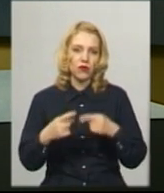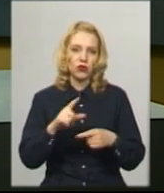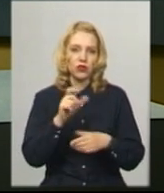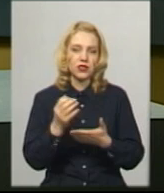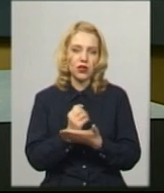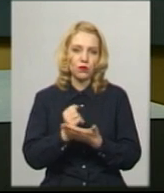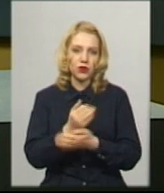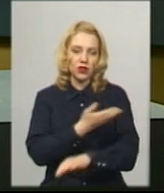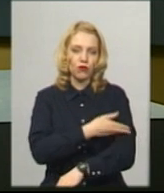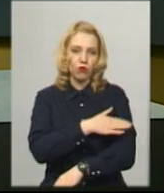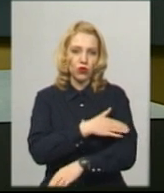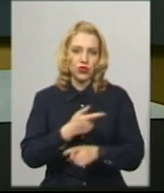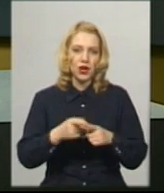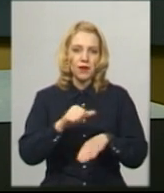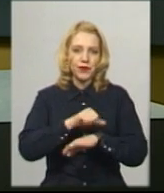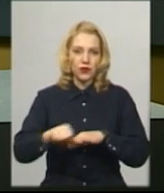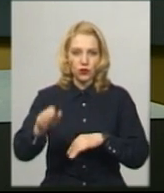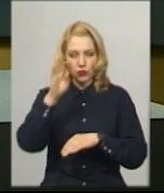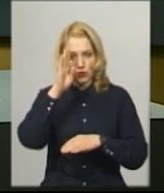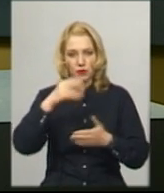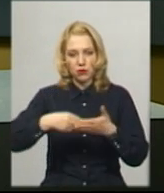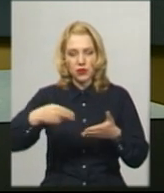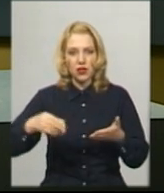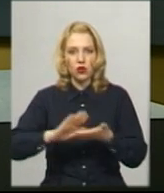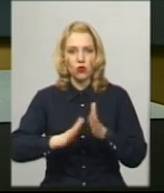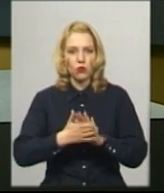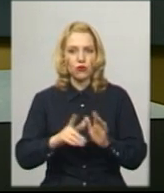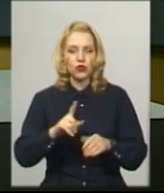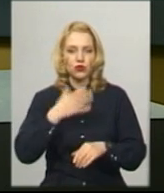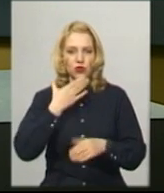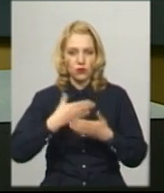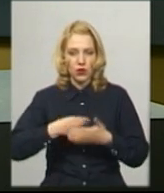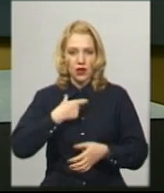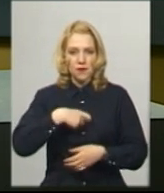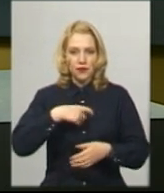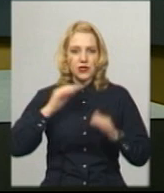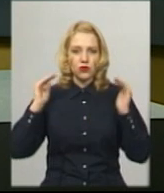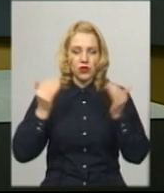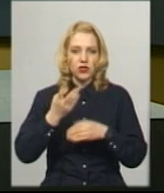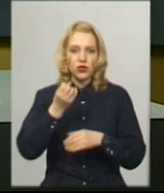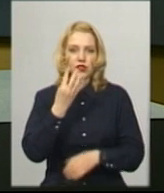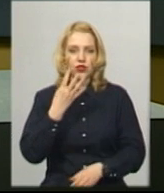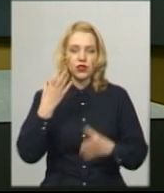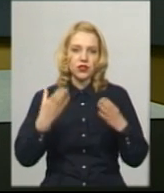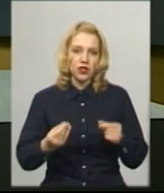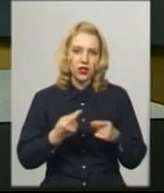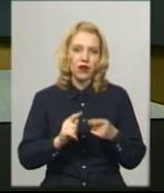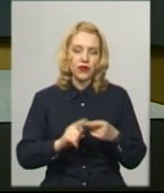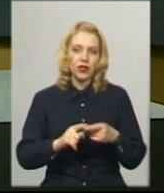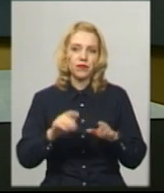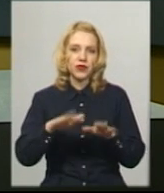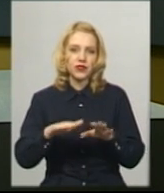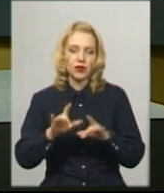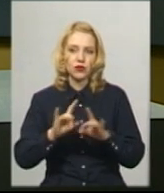заробітки у Польщі. На кордоні чоловіки підписали умову щодо своєї самоізоляції на 14 днів. Місцевий ізоляцій,